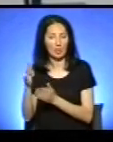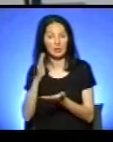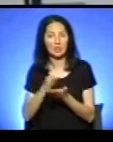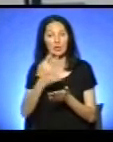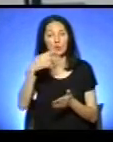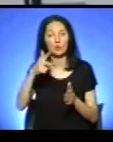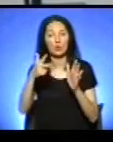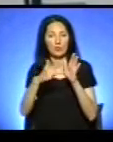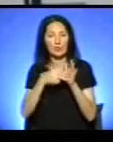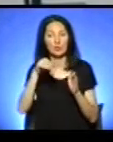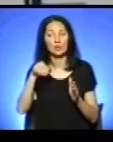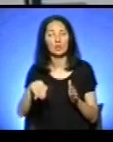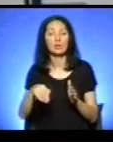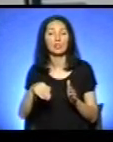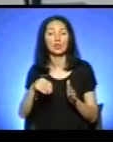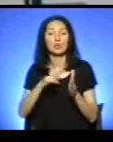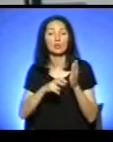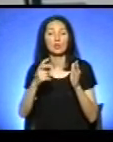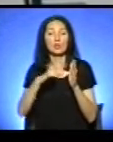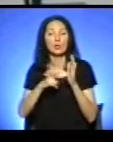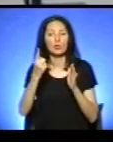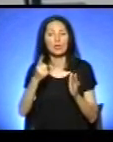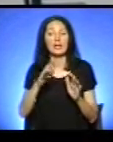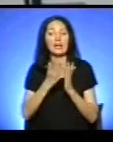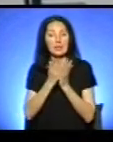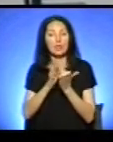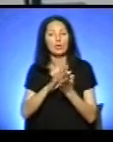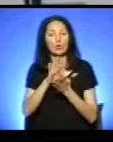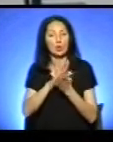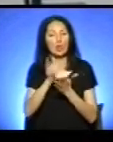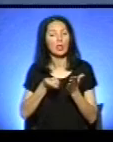771 примірних книг, журналів та газет. Читачів – 2500.